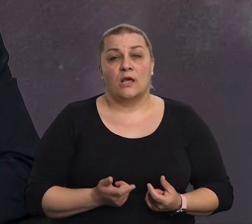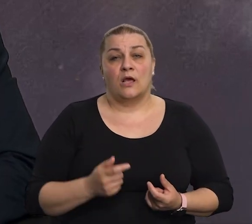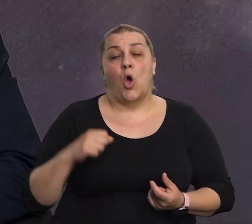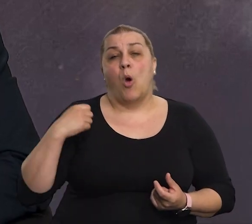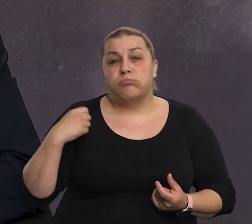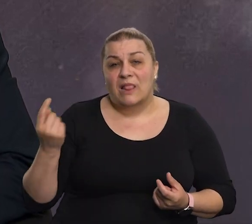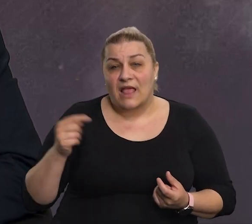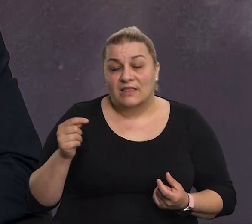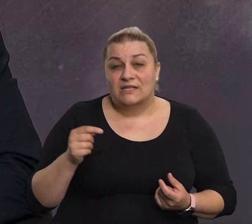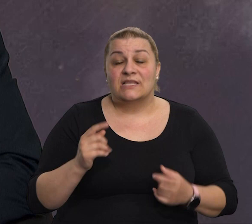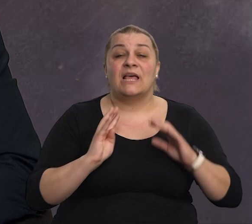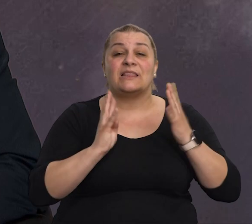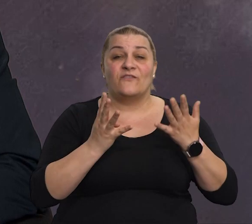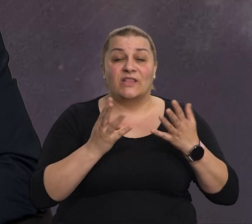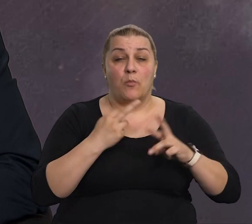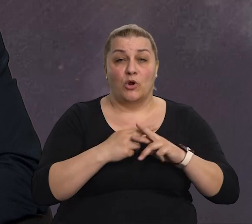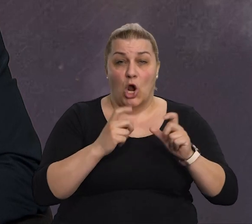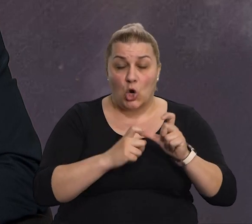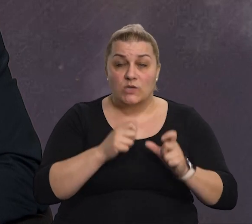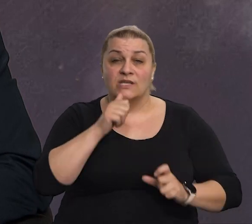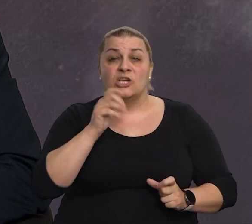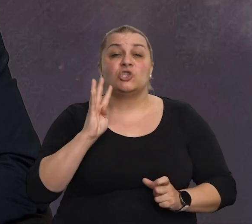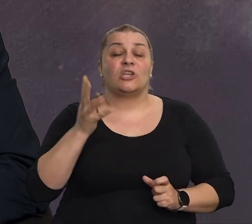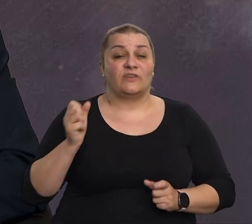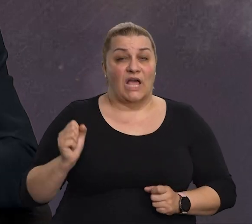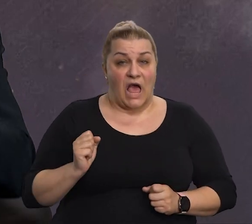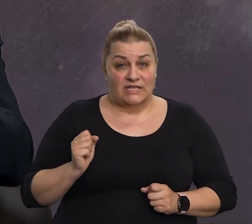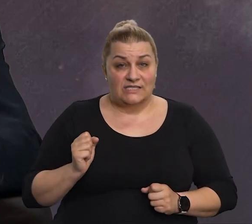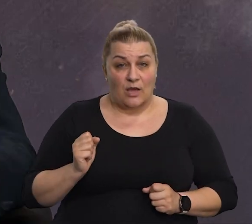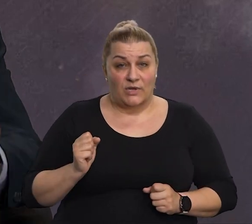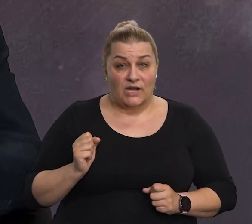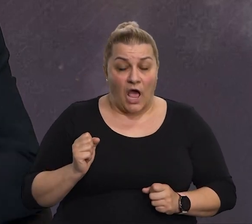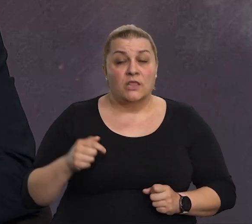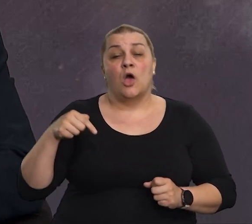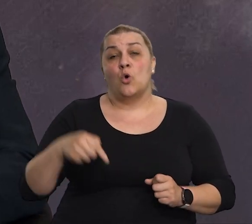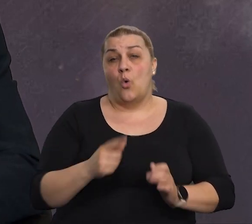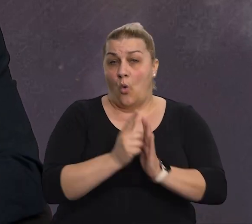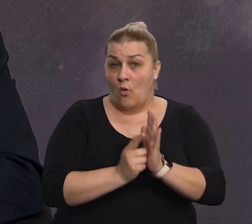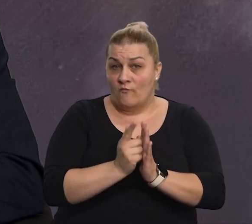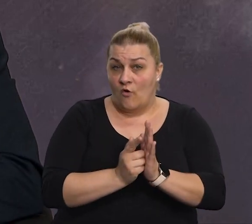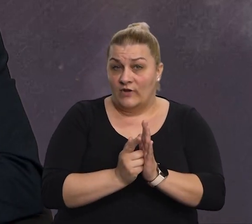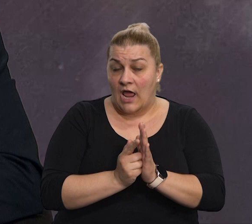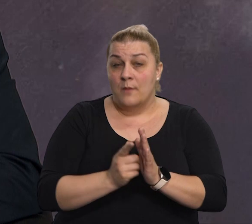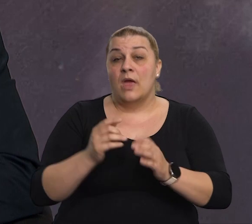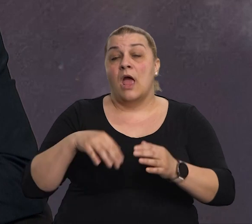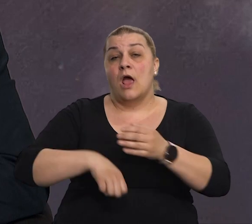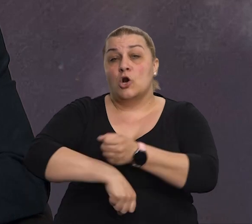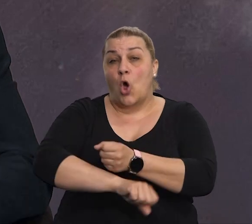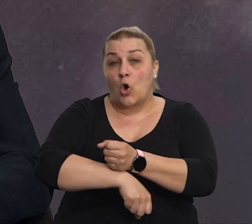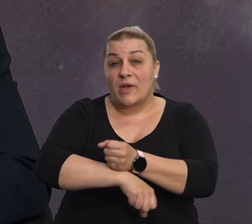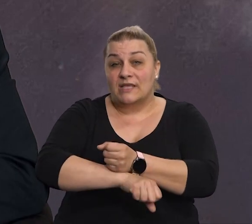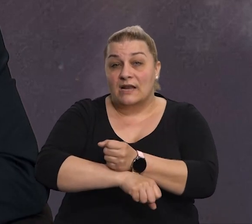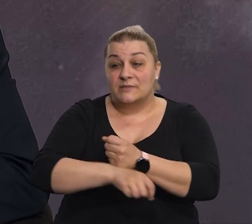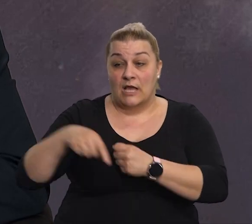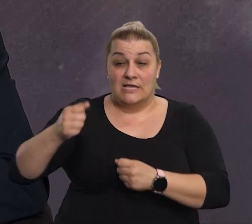objetnicama i devete bojne hosa i četvrte gardijske brigade. Ovo je vrijeme kad upravo igra naša nogometa reprezentacija